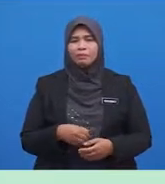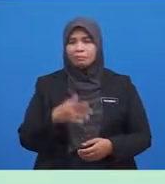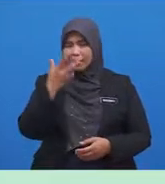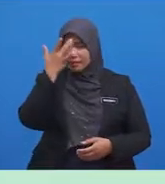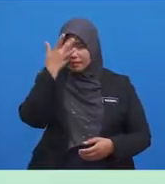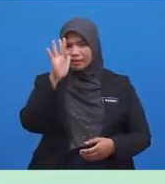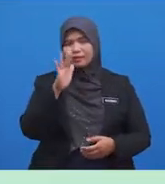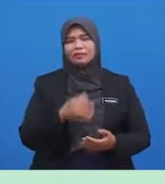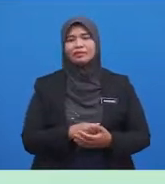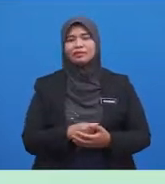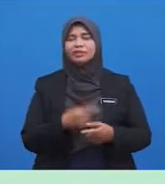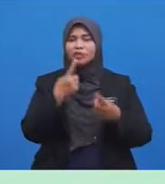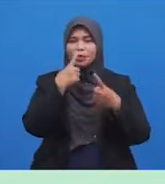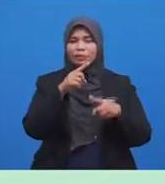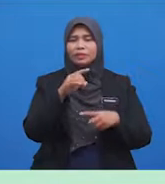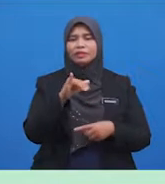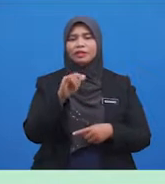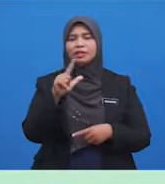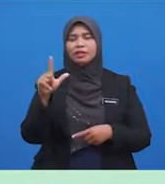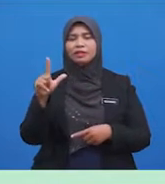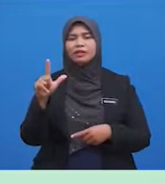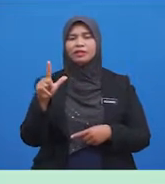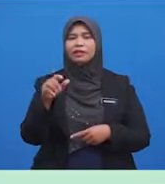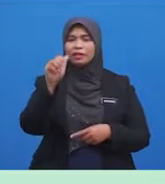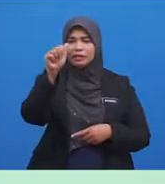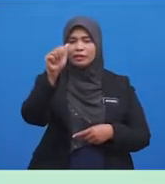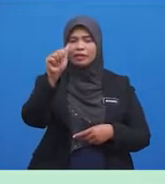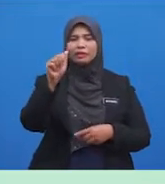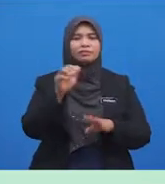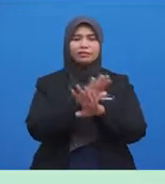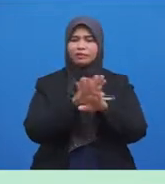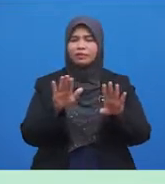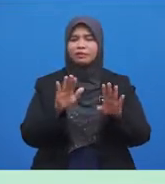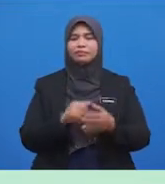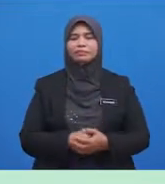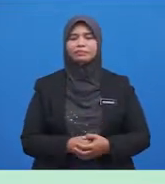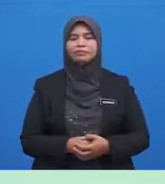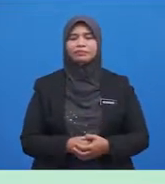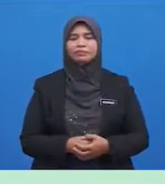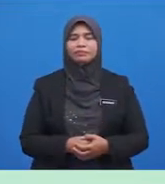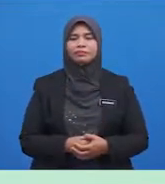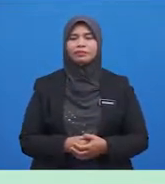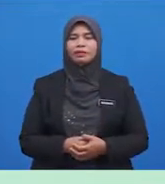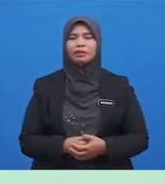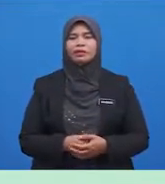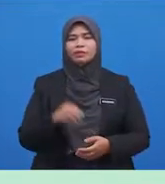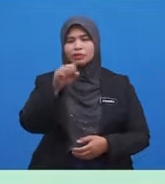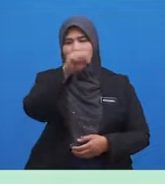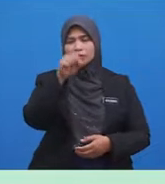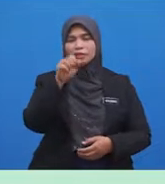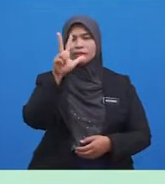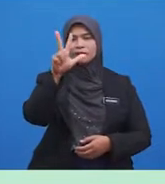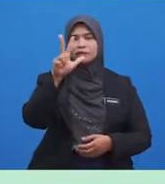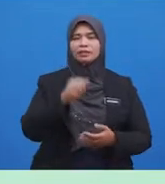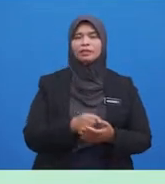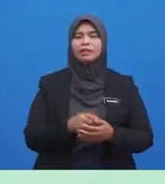Pandai Jawapannya Ialah A Tidak Soalan Ketiga